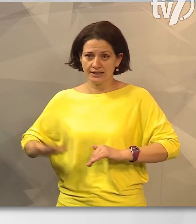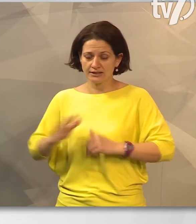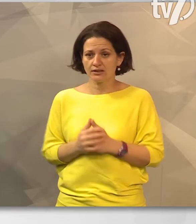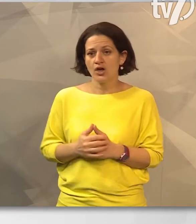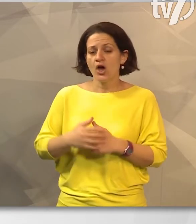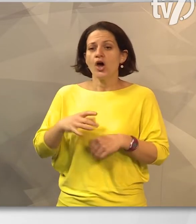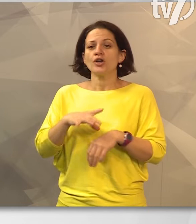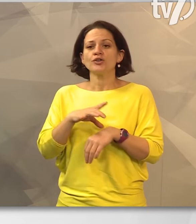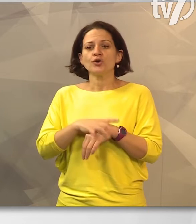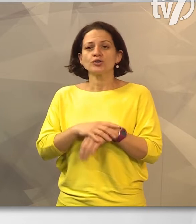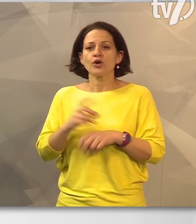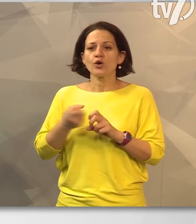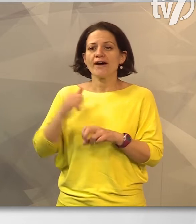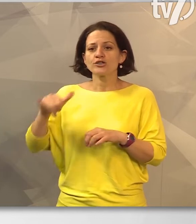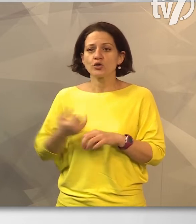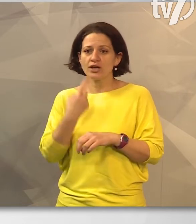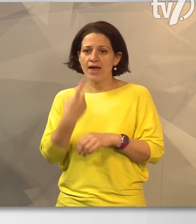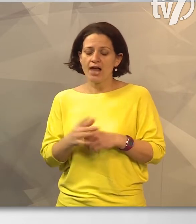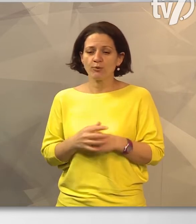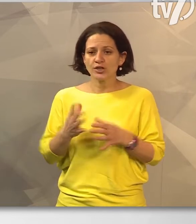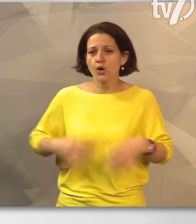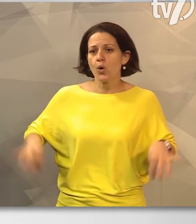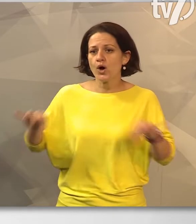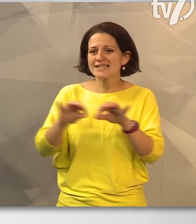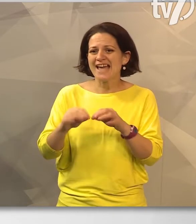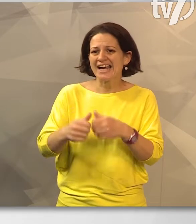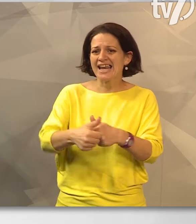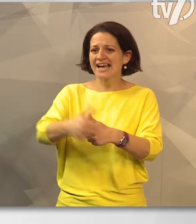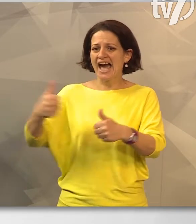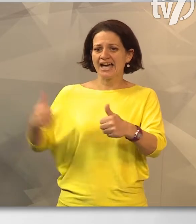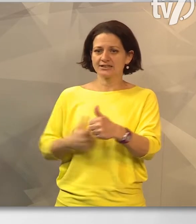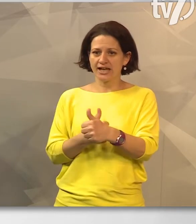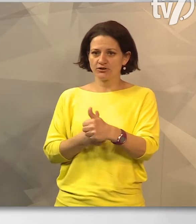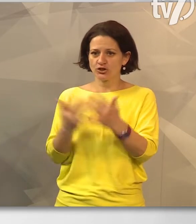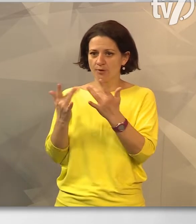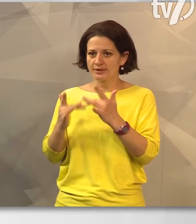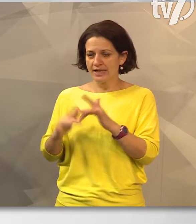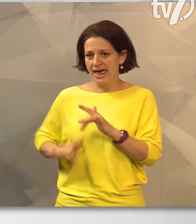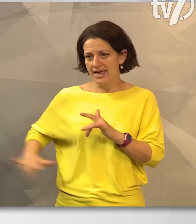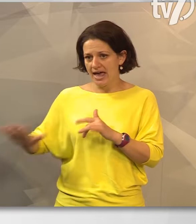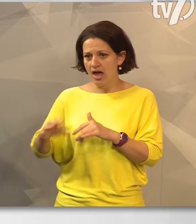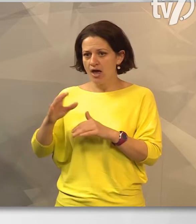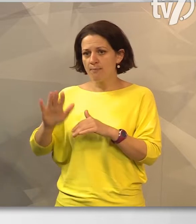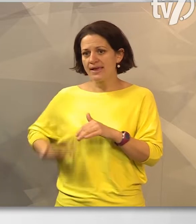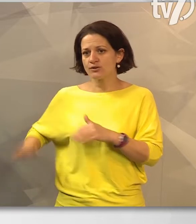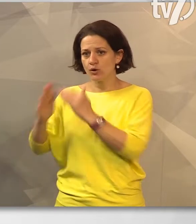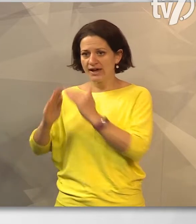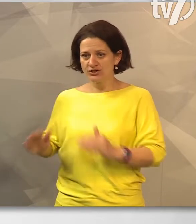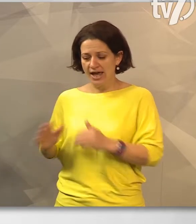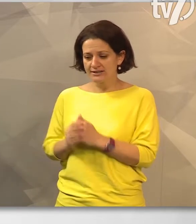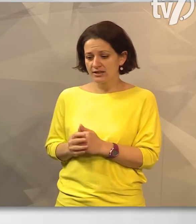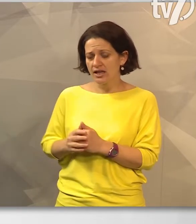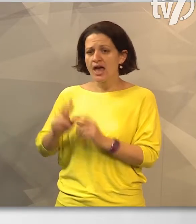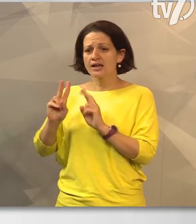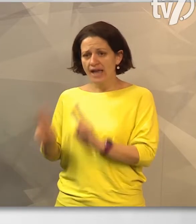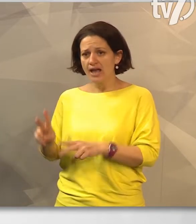Dr. Kovács József hozzátette, az ország egyik leghátrányosabb térsége a mezőkovács házai, ezért szükséges